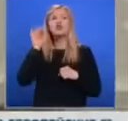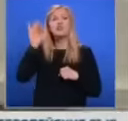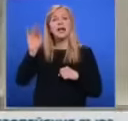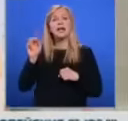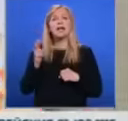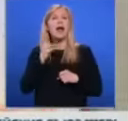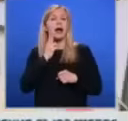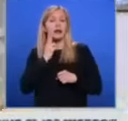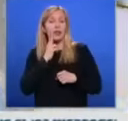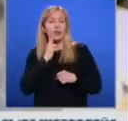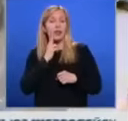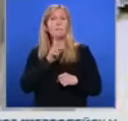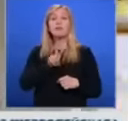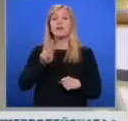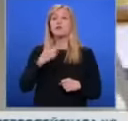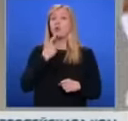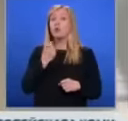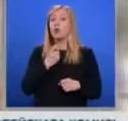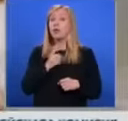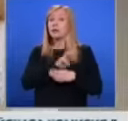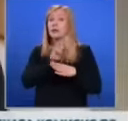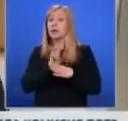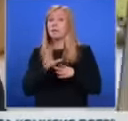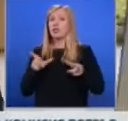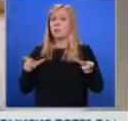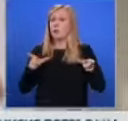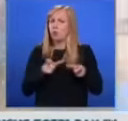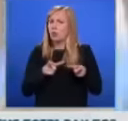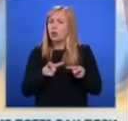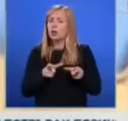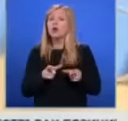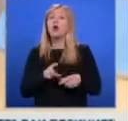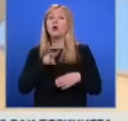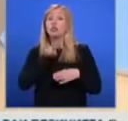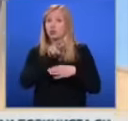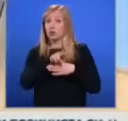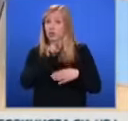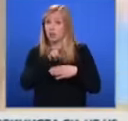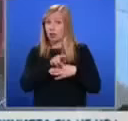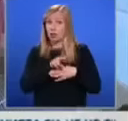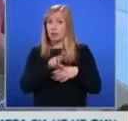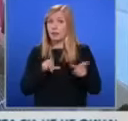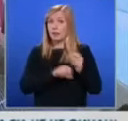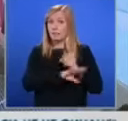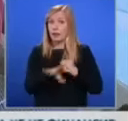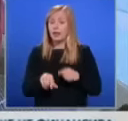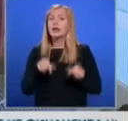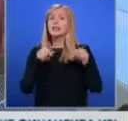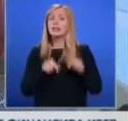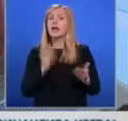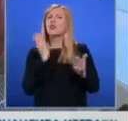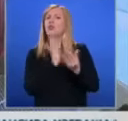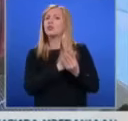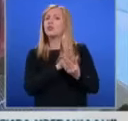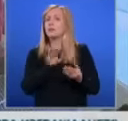През 2022 сайтът беше блокиран от Федералната служба за надзор на медиите. А сега към досието на Медуза в